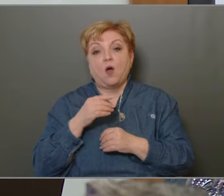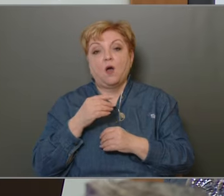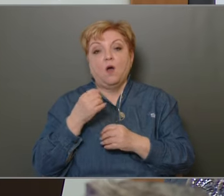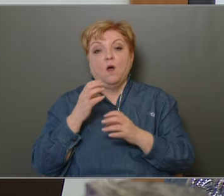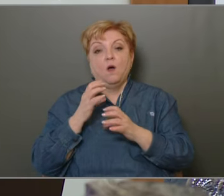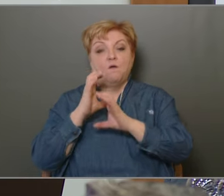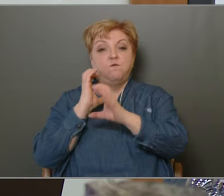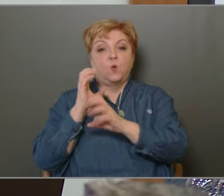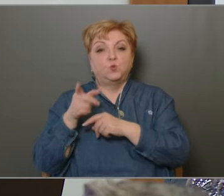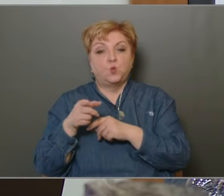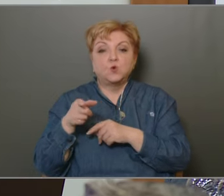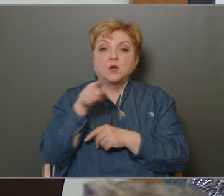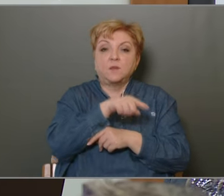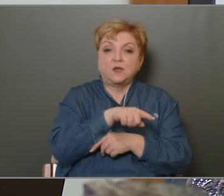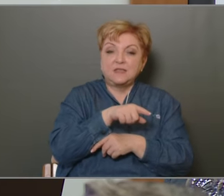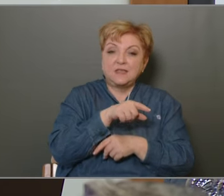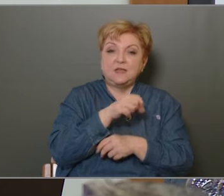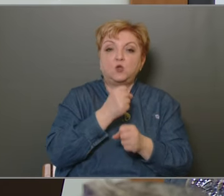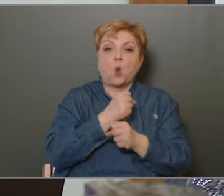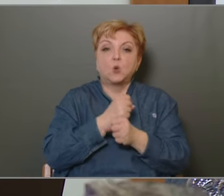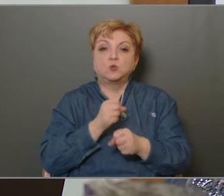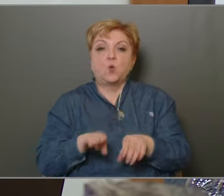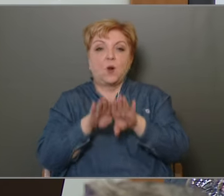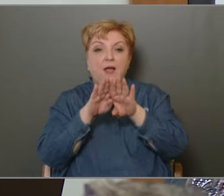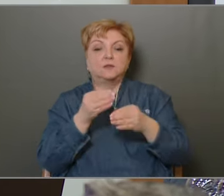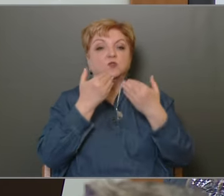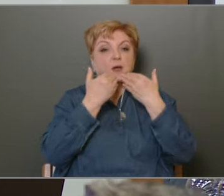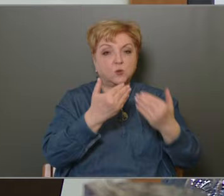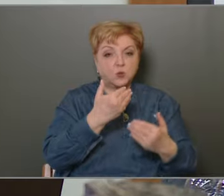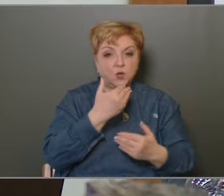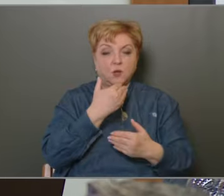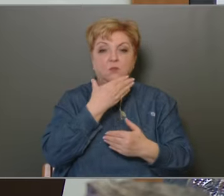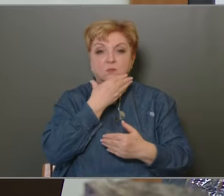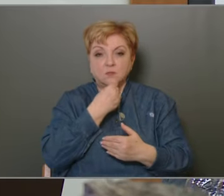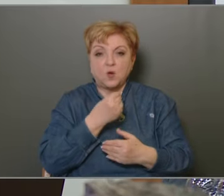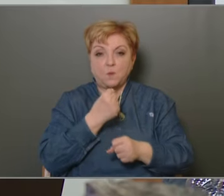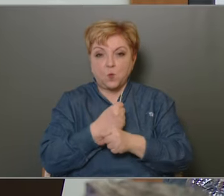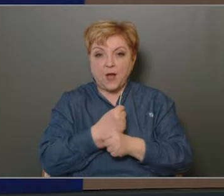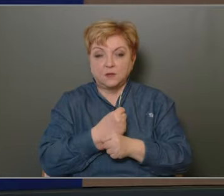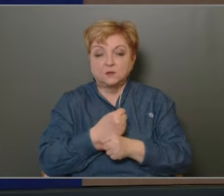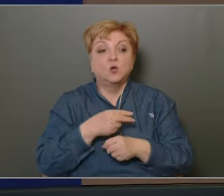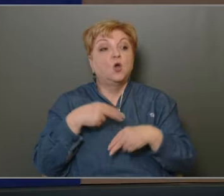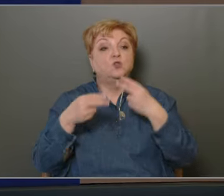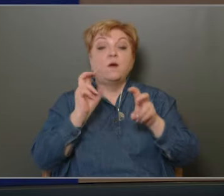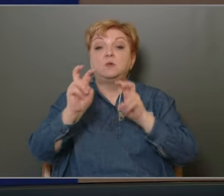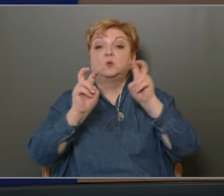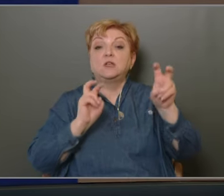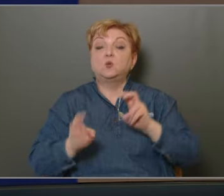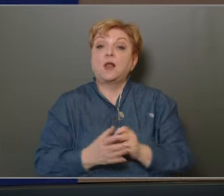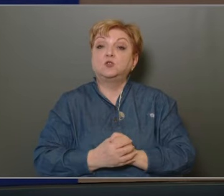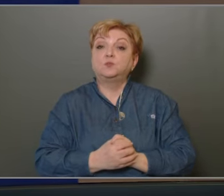a ilyet én dolgozó kollégáknak is megköszönném szépen a munkát. Köszönöm. További hozzászólás van-e?